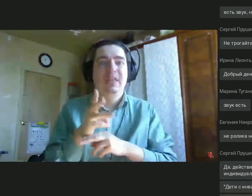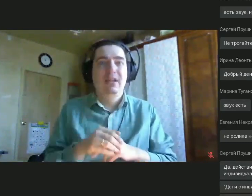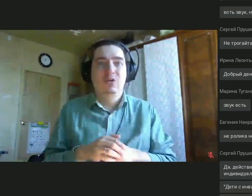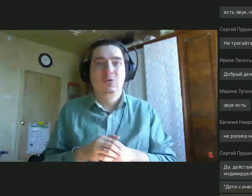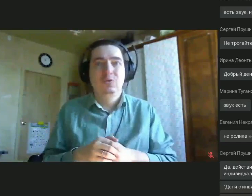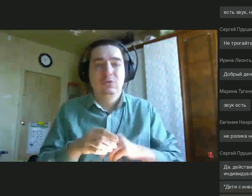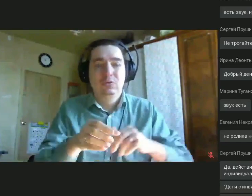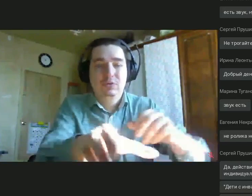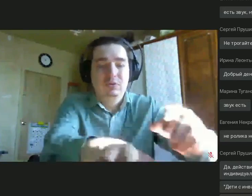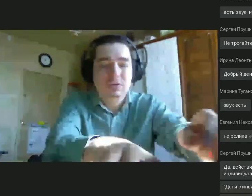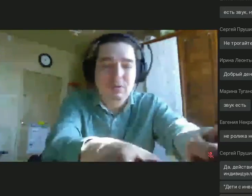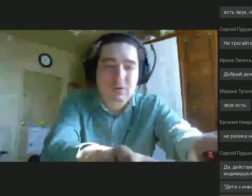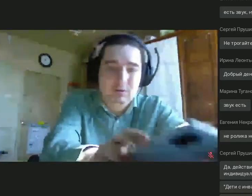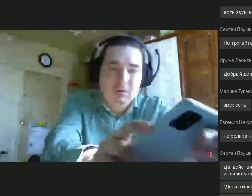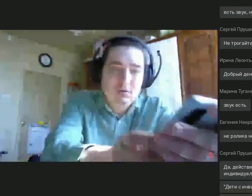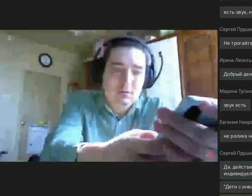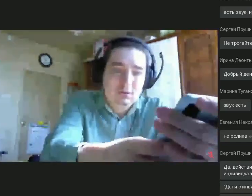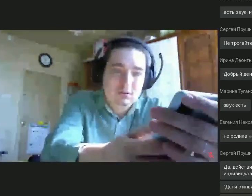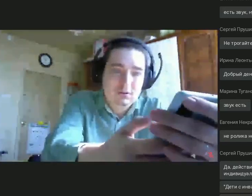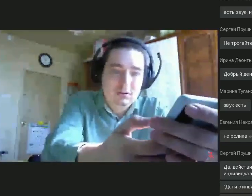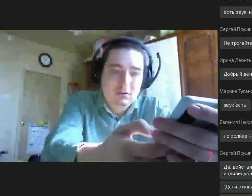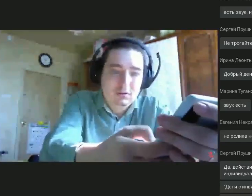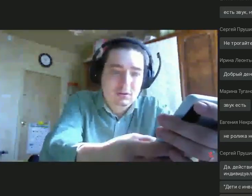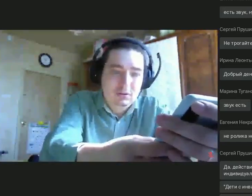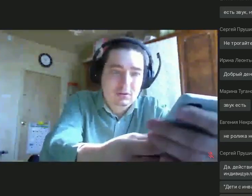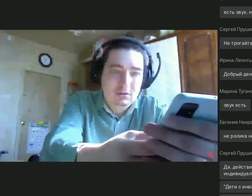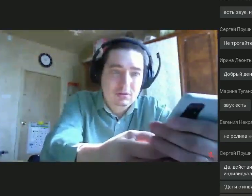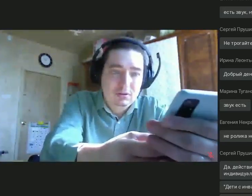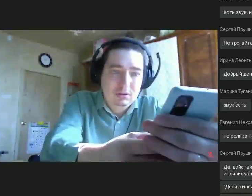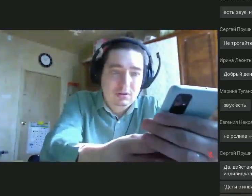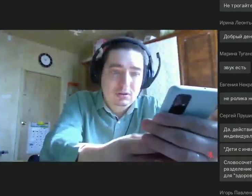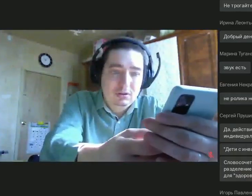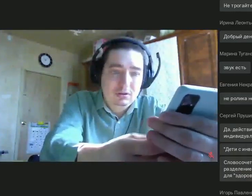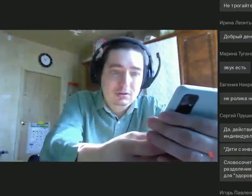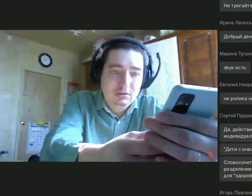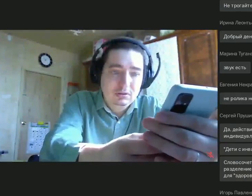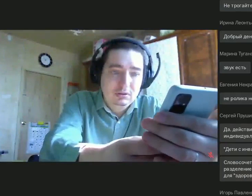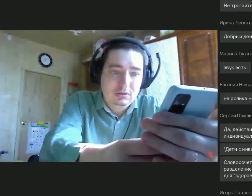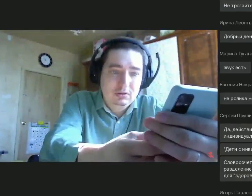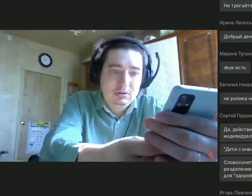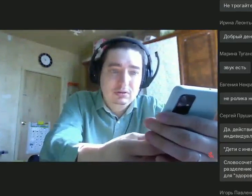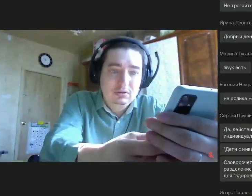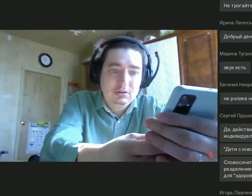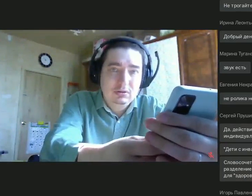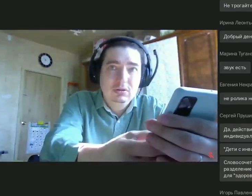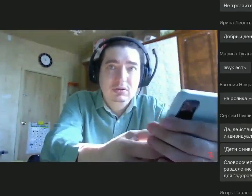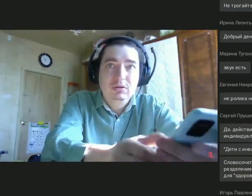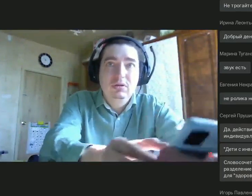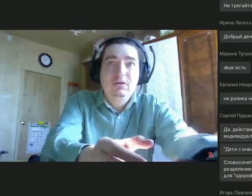посмотрим, есть ли у нас в чате вопрос. Спасибо вам, Евгения,